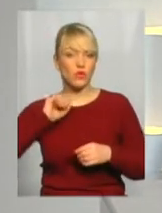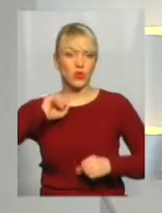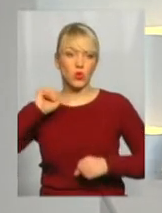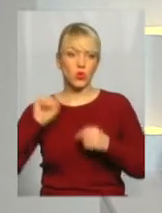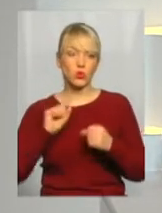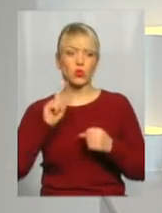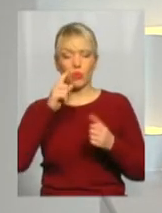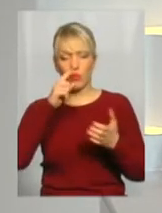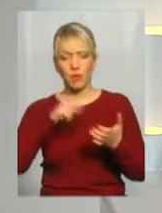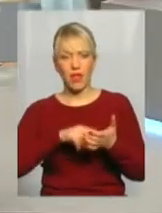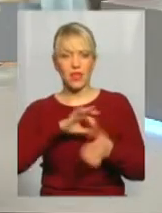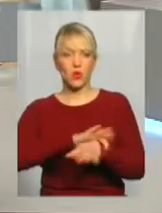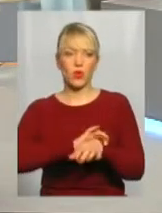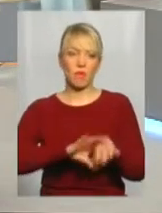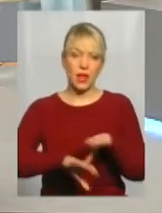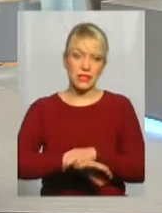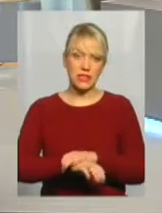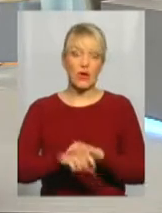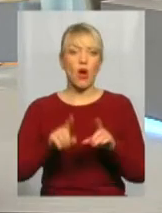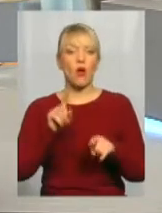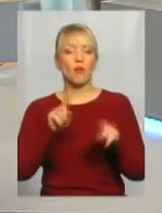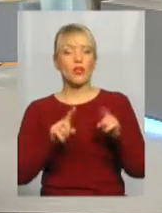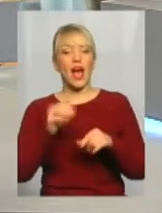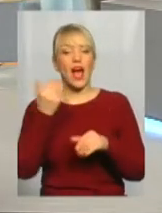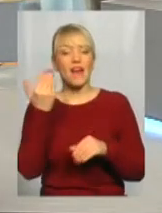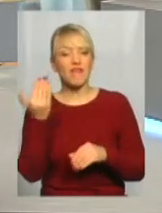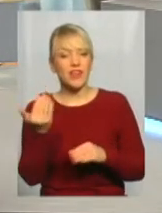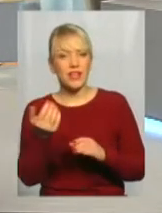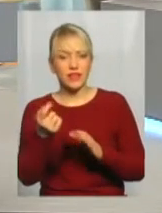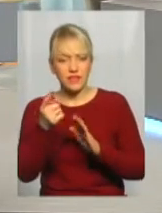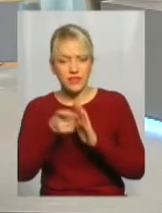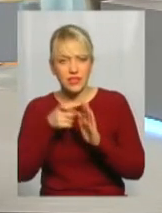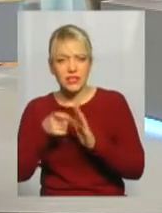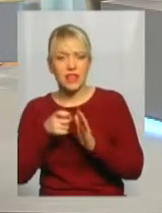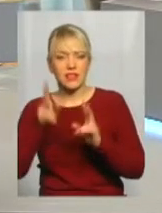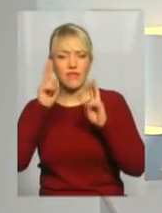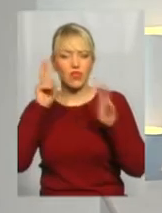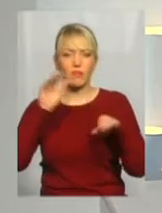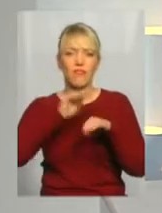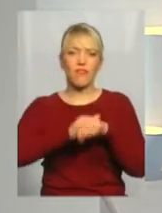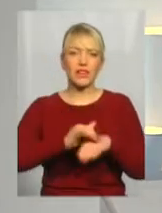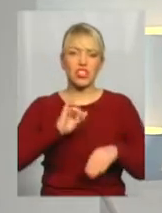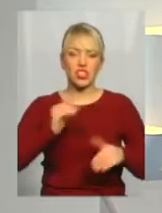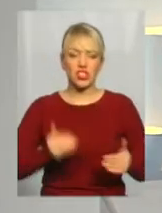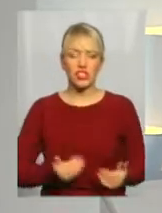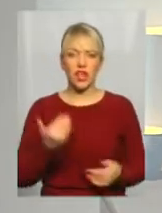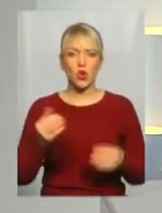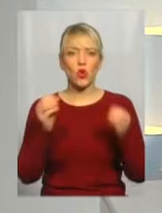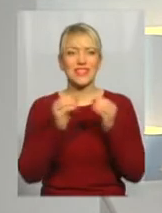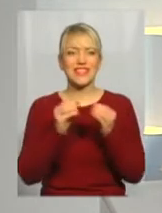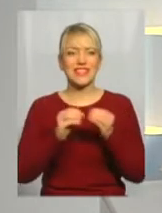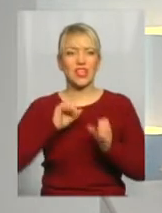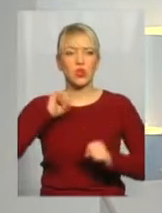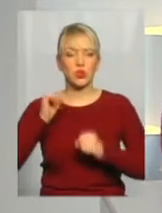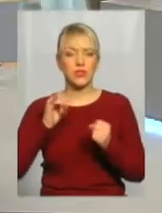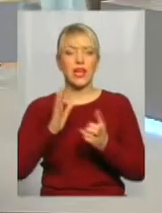скріпацтва, ну, ще, можливо, про деяких, а ви відкупали невідомі факти із життя десяти його друзів і видали книжку. Це до